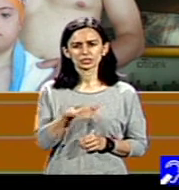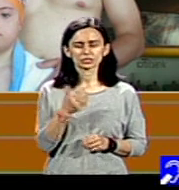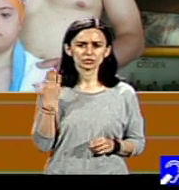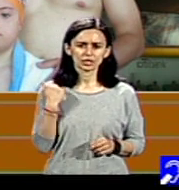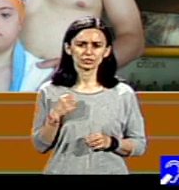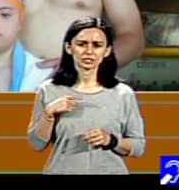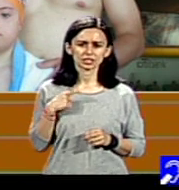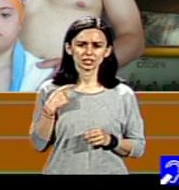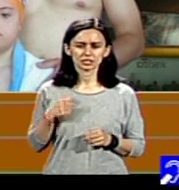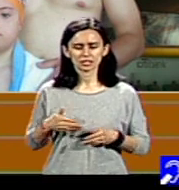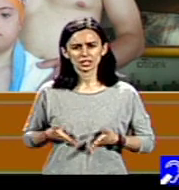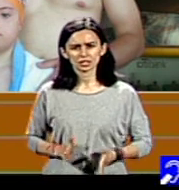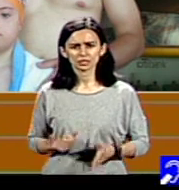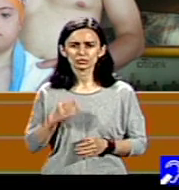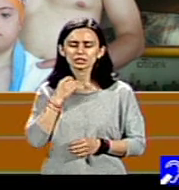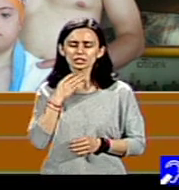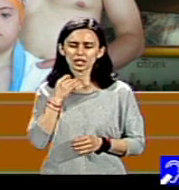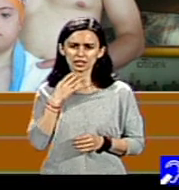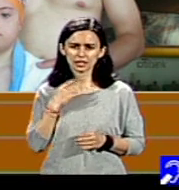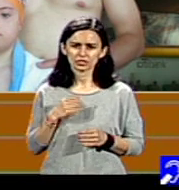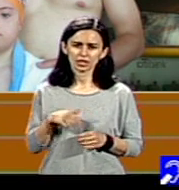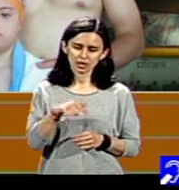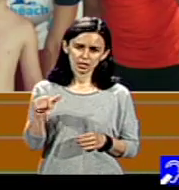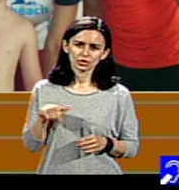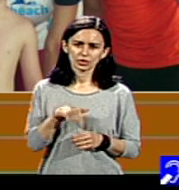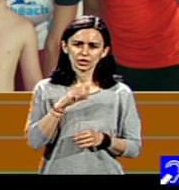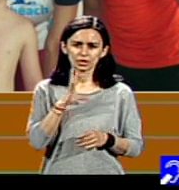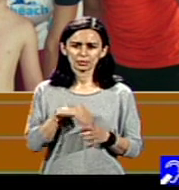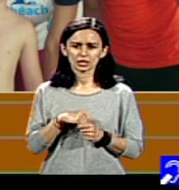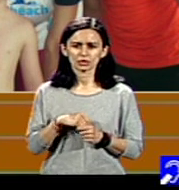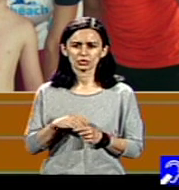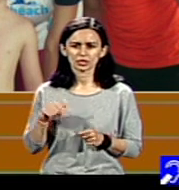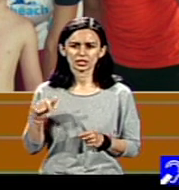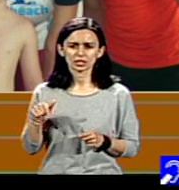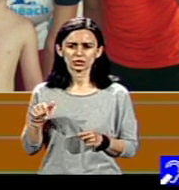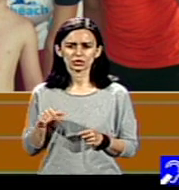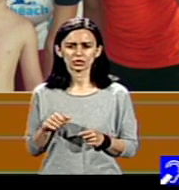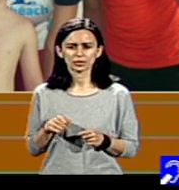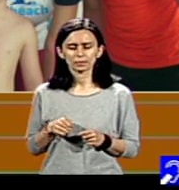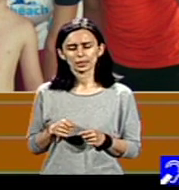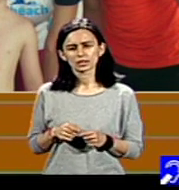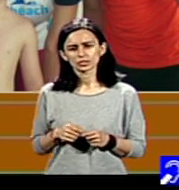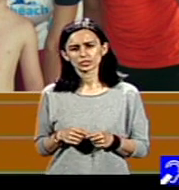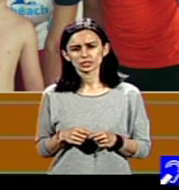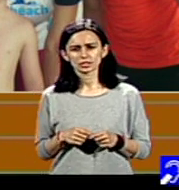este născut în Grecia, am locuit acolo și cumva abordarea